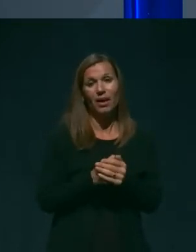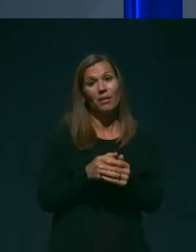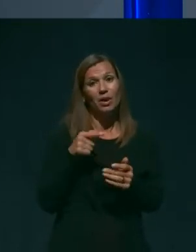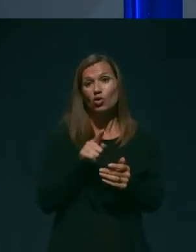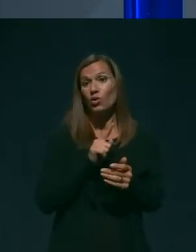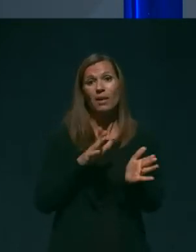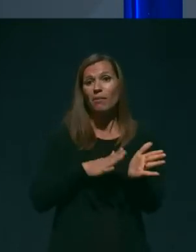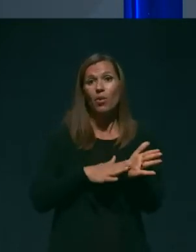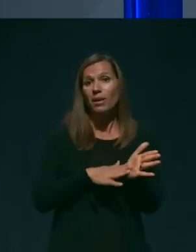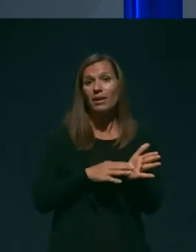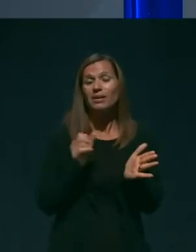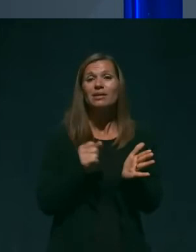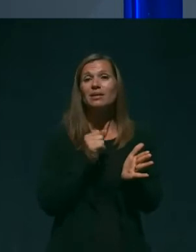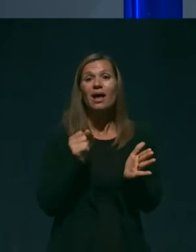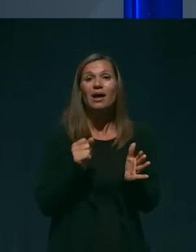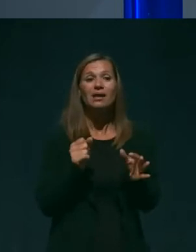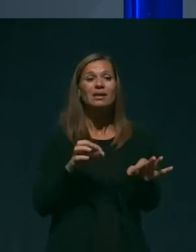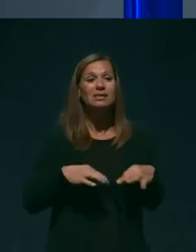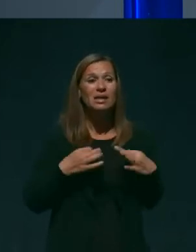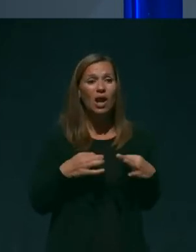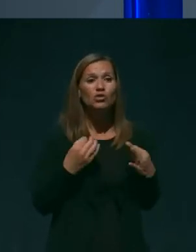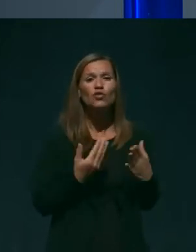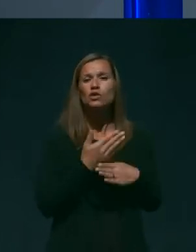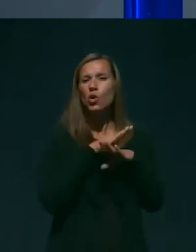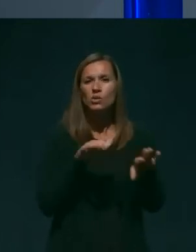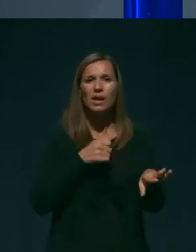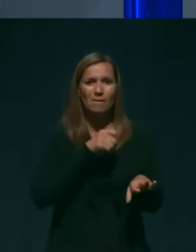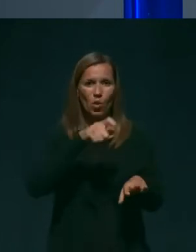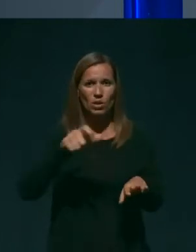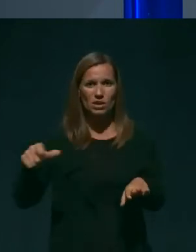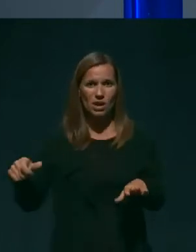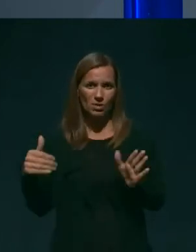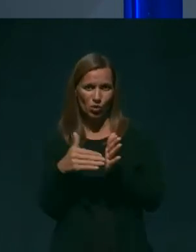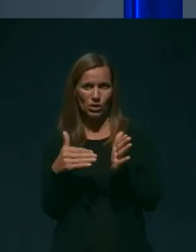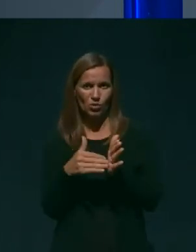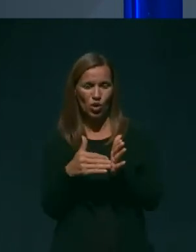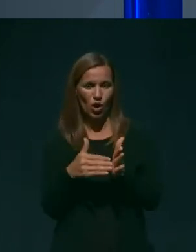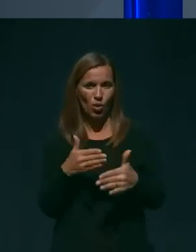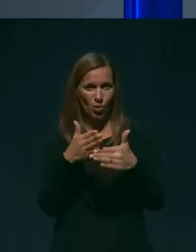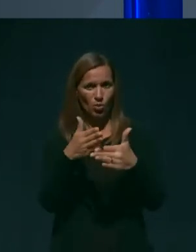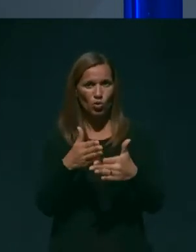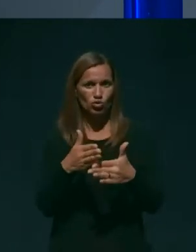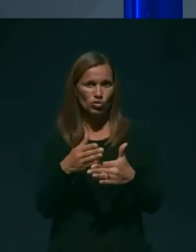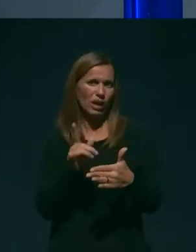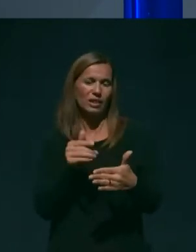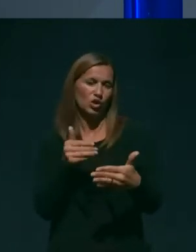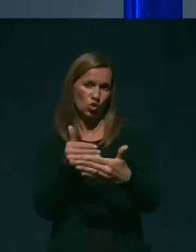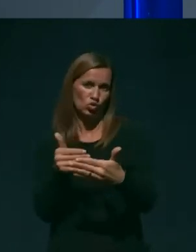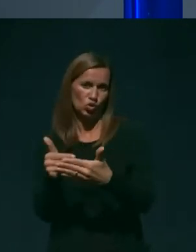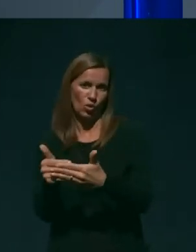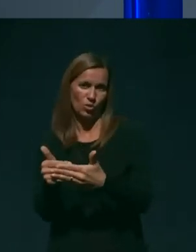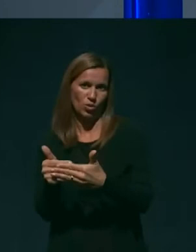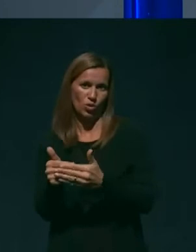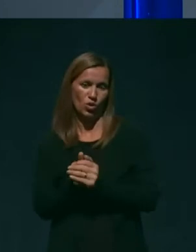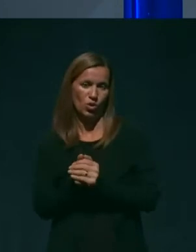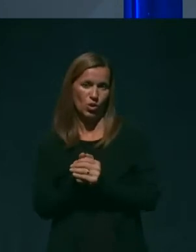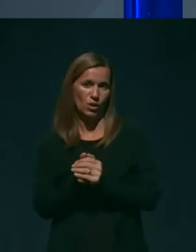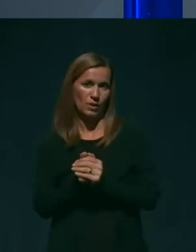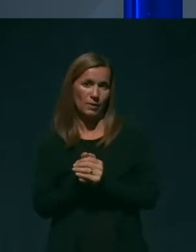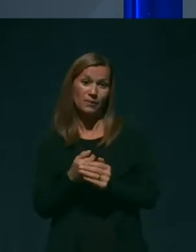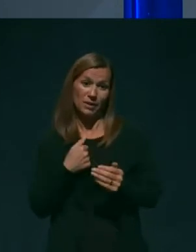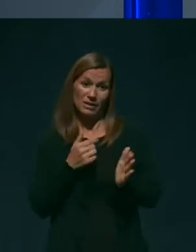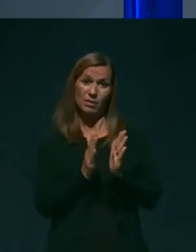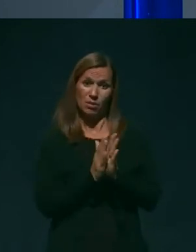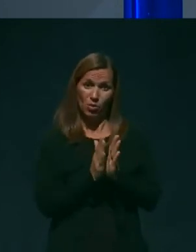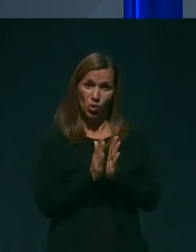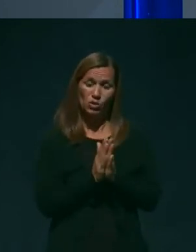bi bilo zdravstvo za vse bolnike, ki res potrebujejo pomoč nedostopno. Jaz bi tukaj prosil in apeliral